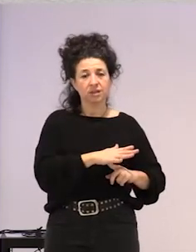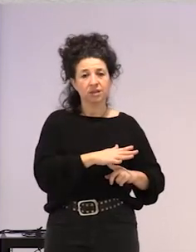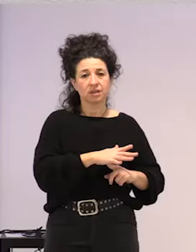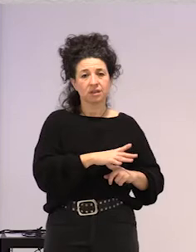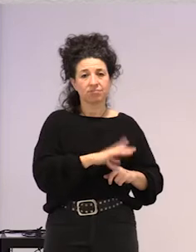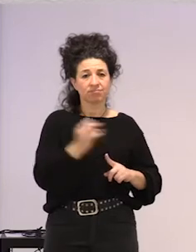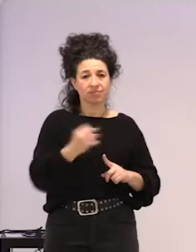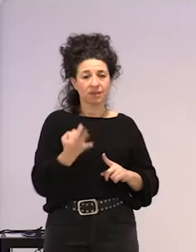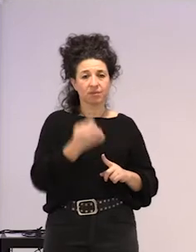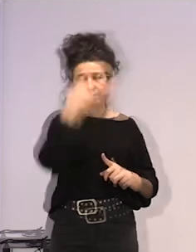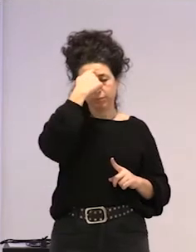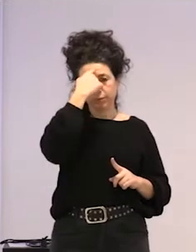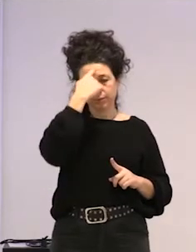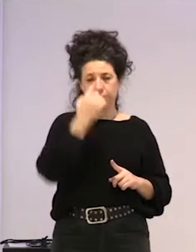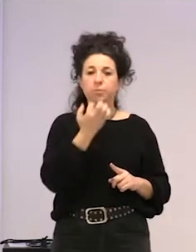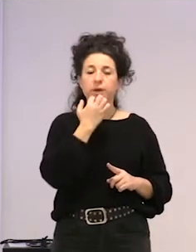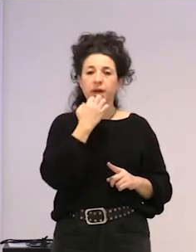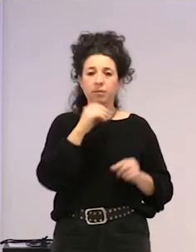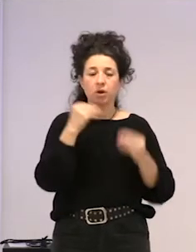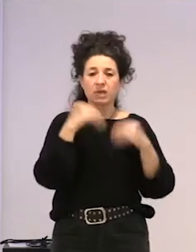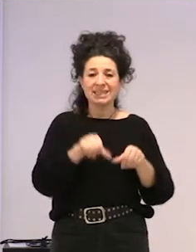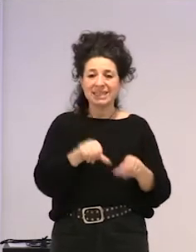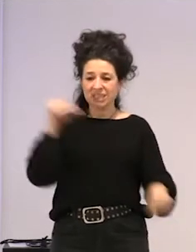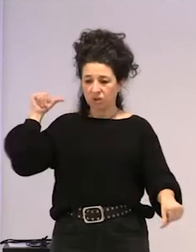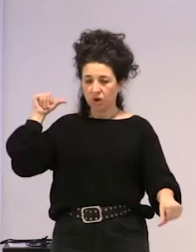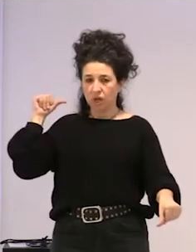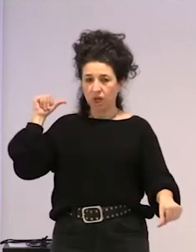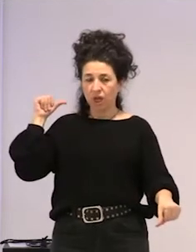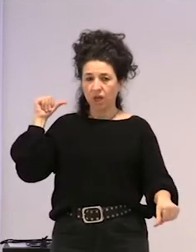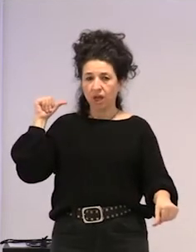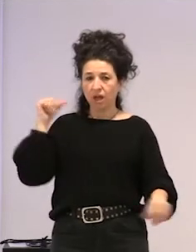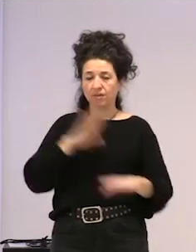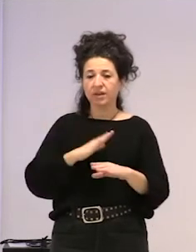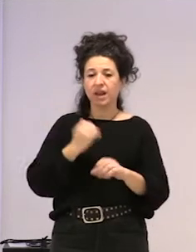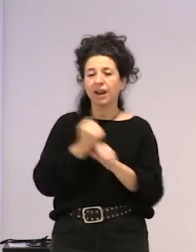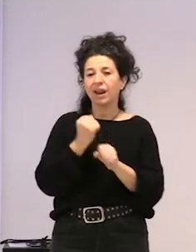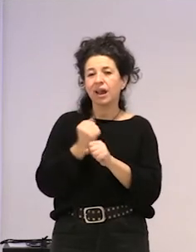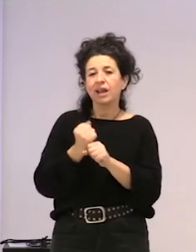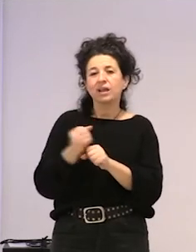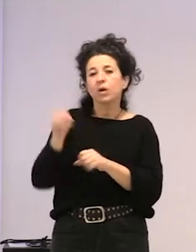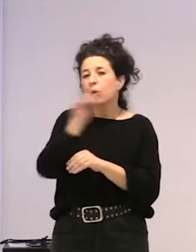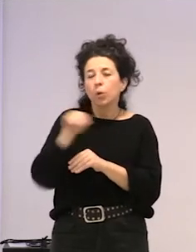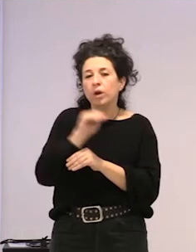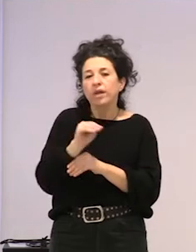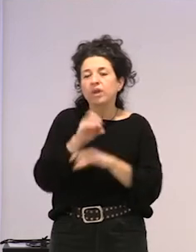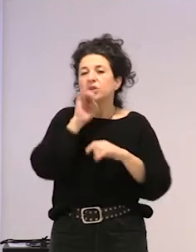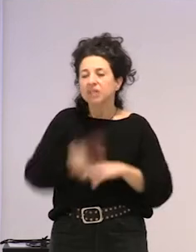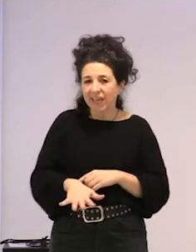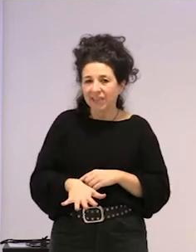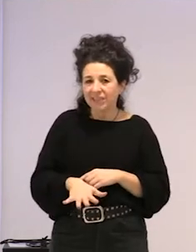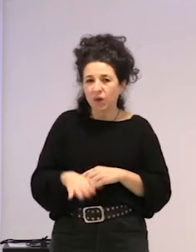nolabait, historikoki, zaindu dutenak izan dira, langile klaseko emakumeak, ez? ba,